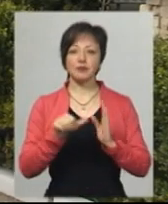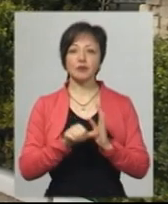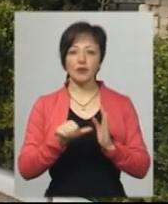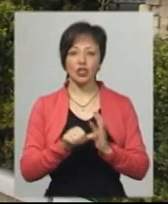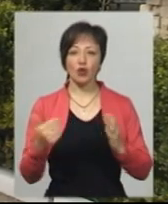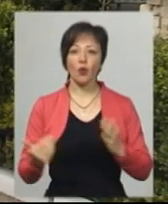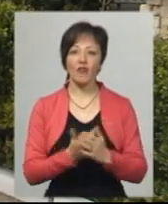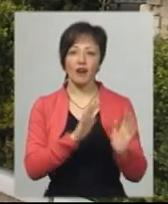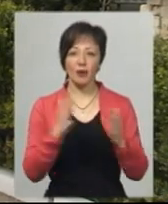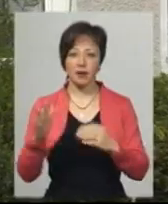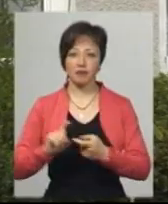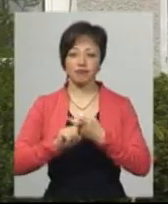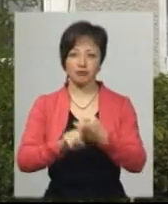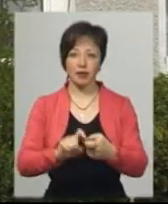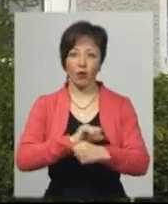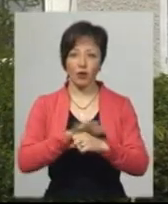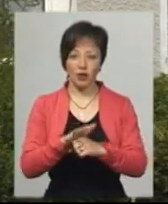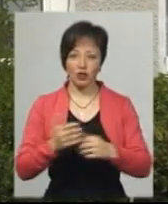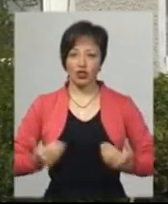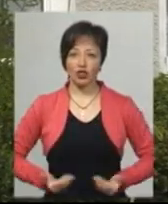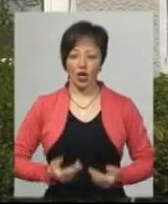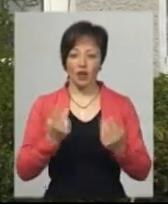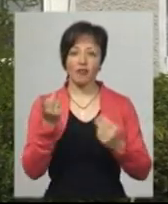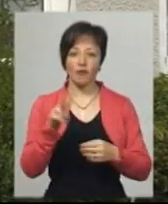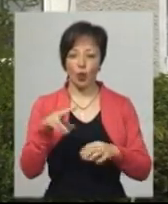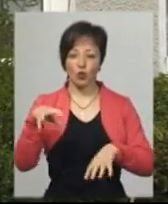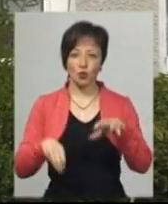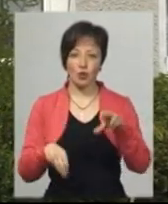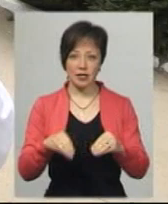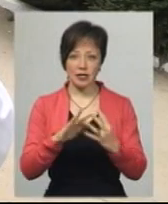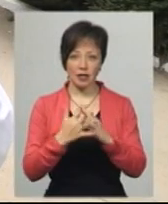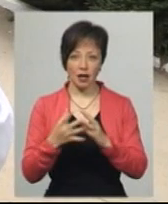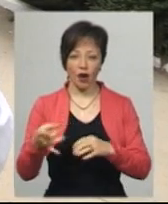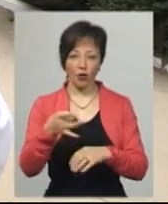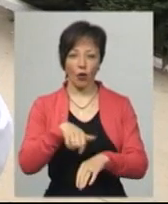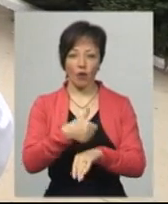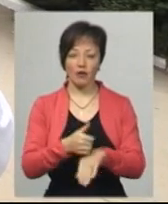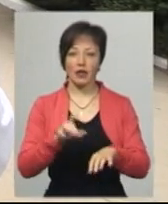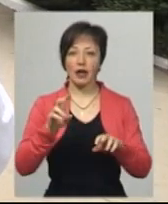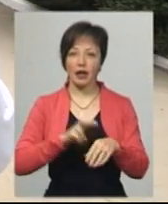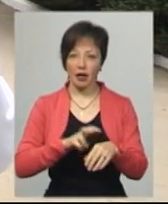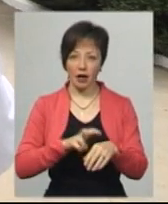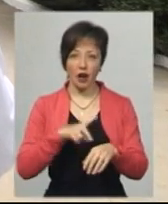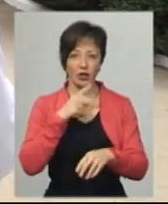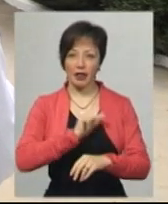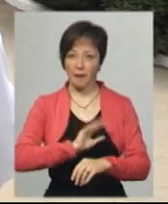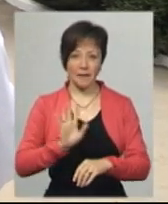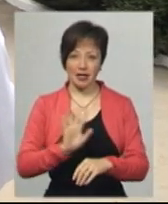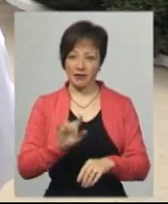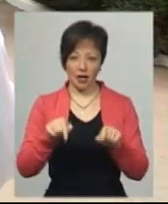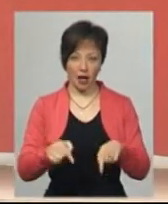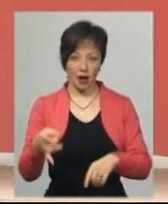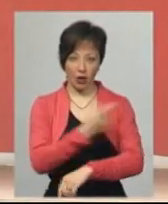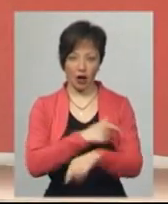випадків інфікування коронавірусом виявили в жителі двох сусідніх населених пунктів району. Головний лікар розповідає, інфіковані не співробітники Чемеровецької